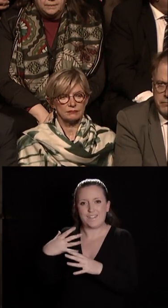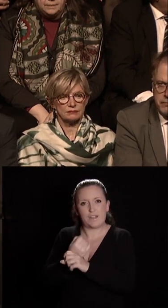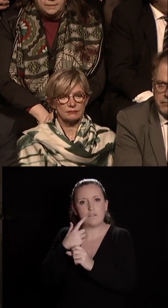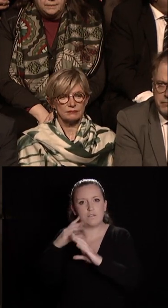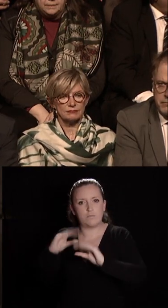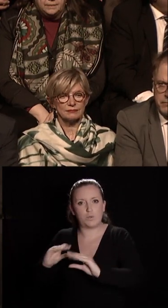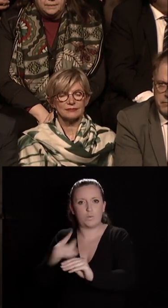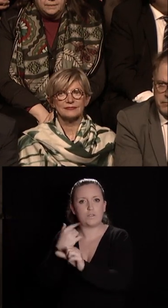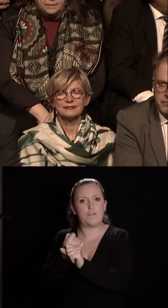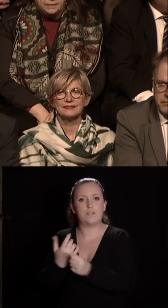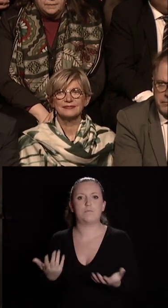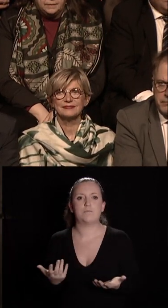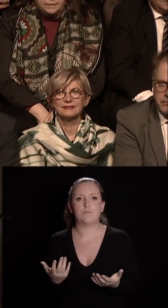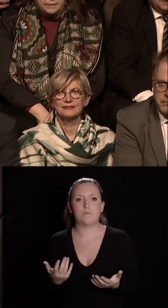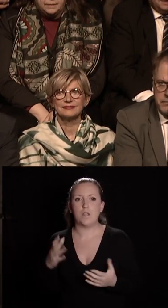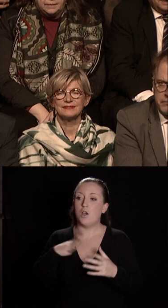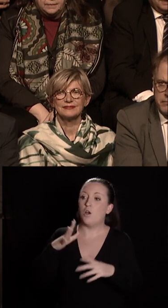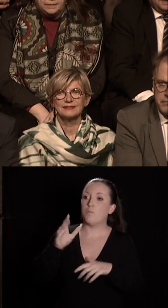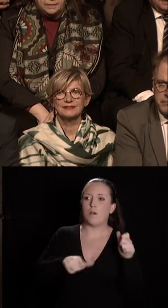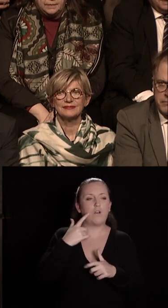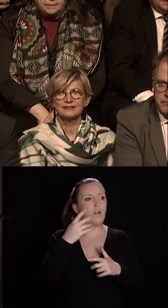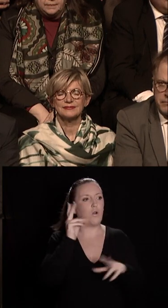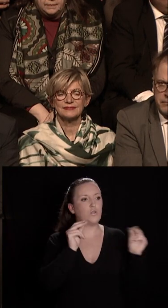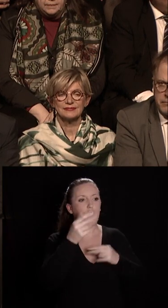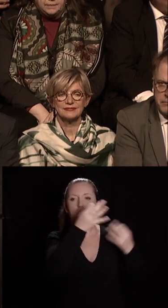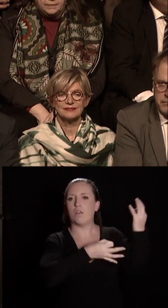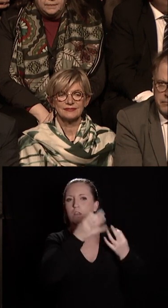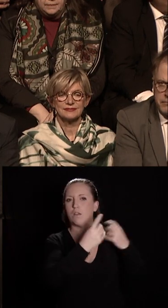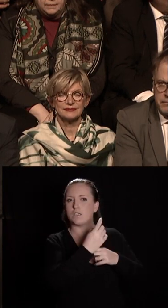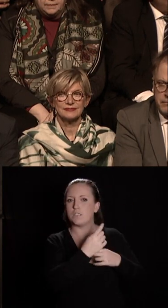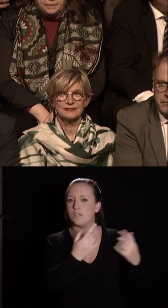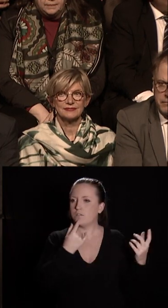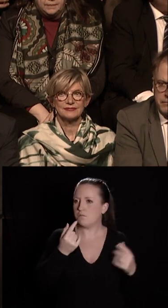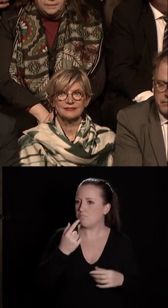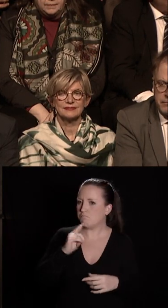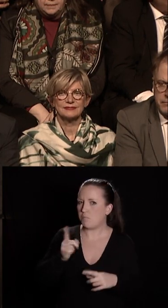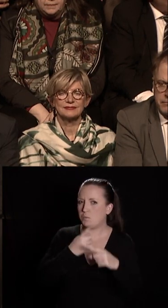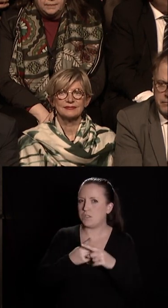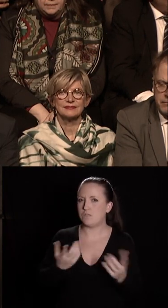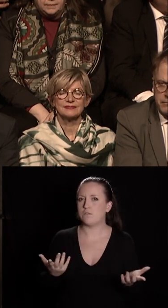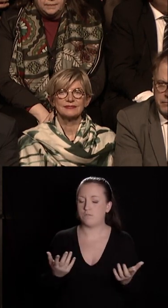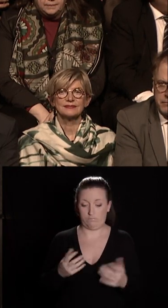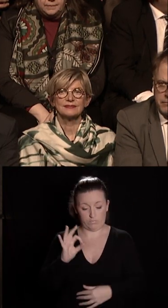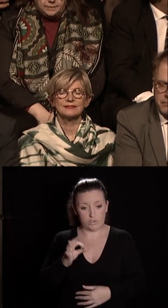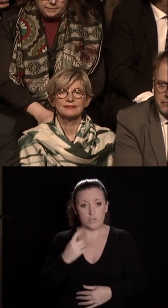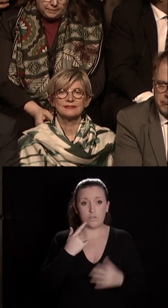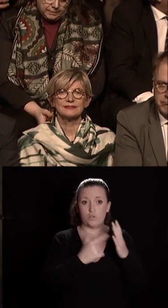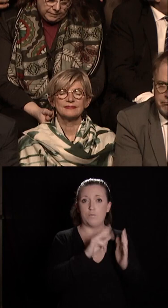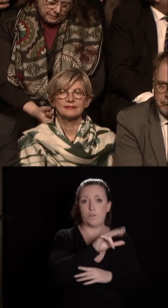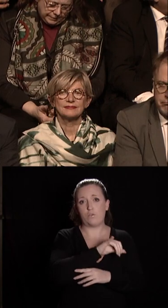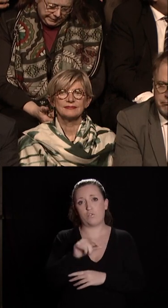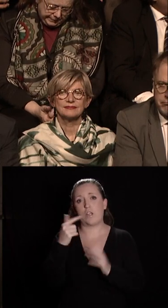Je crois entendre de temps en temps quelques voix malfaisantes qui pensent que ce n pas bien. Mais si, en 12 ans, entre 2003 et 2015,